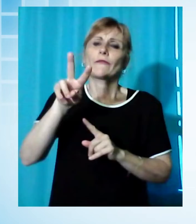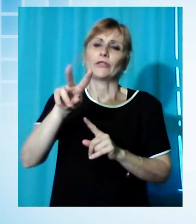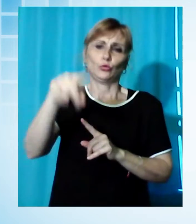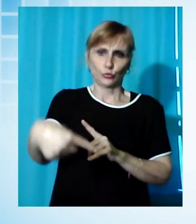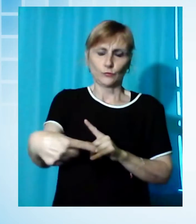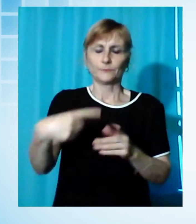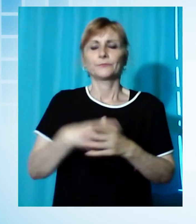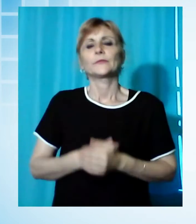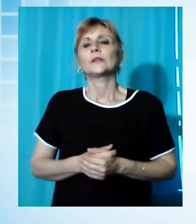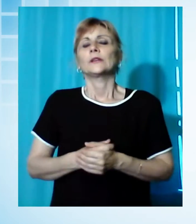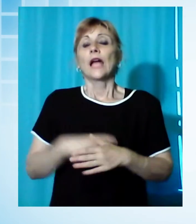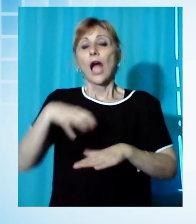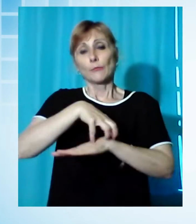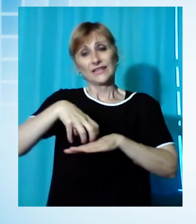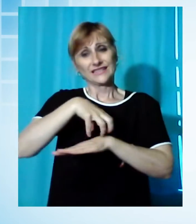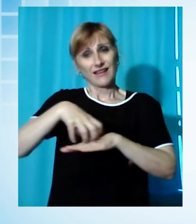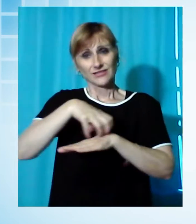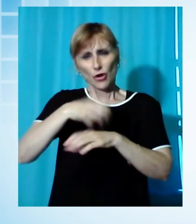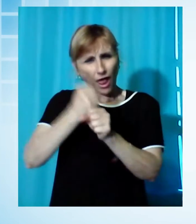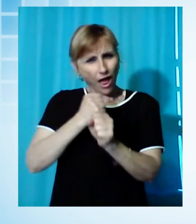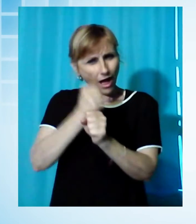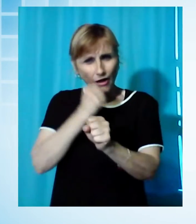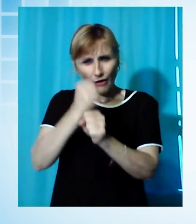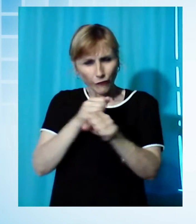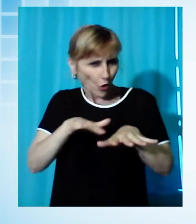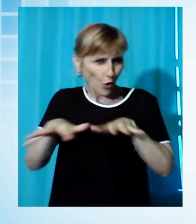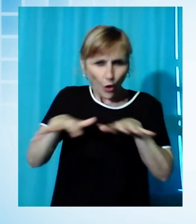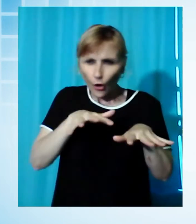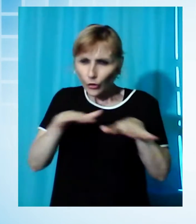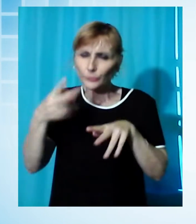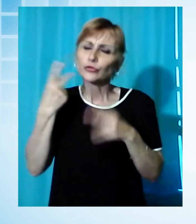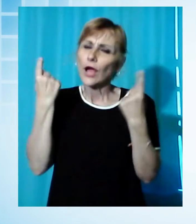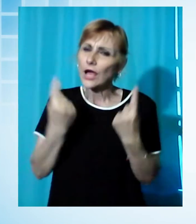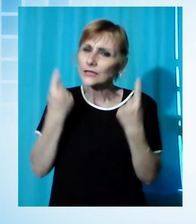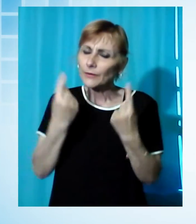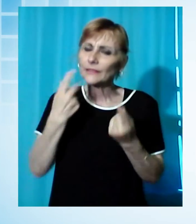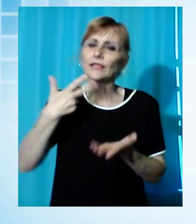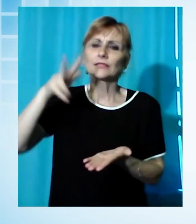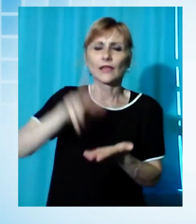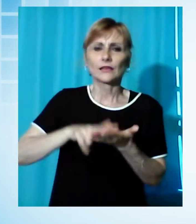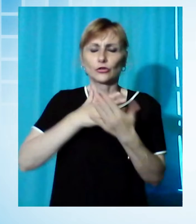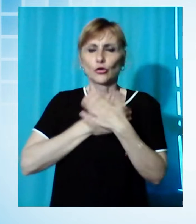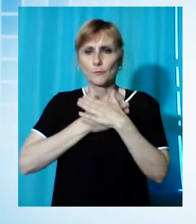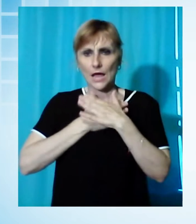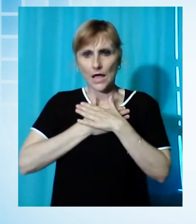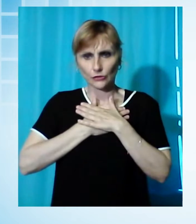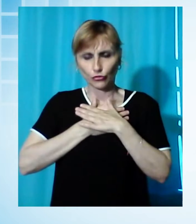sapere il sindaco, è al lavoro in attesa della pubblicazione del decreto ministeriale di maggio per reperire ulteriori risorse in modo da